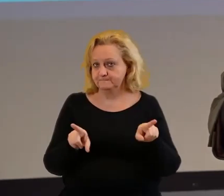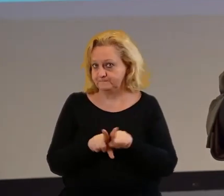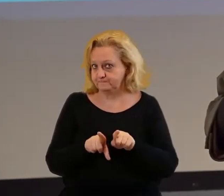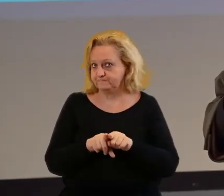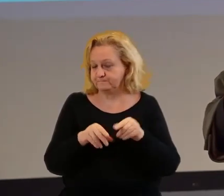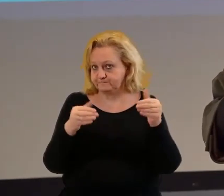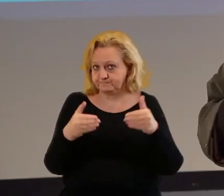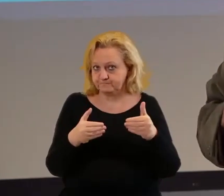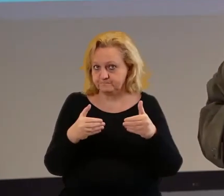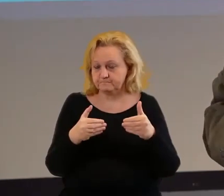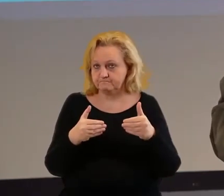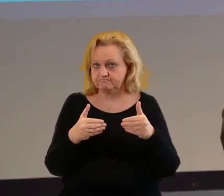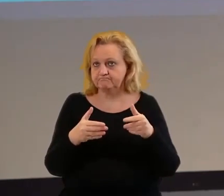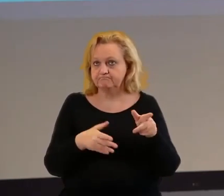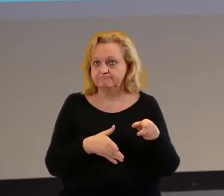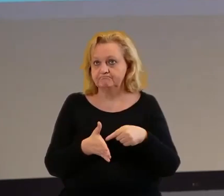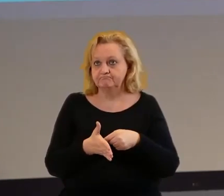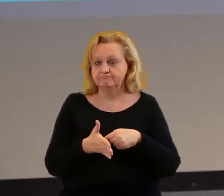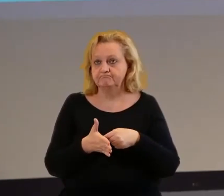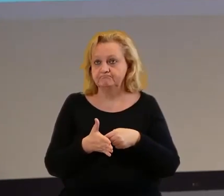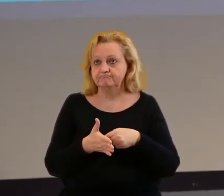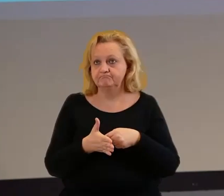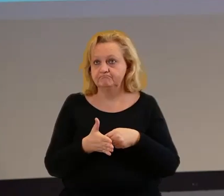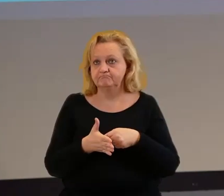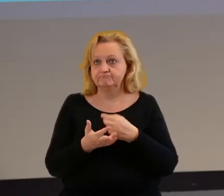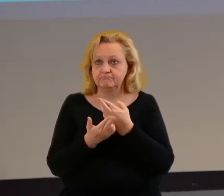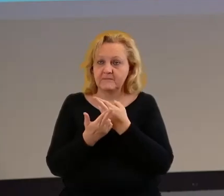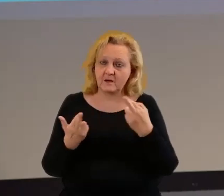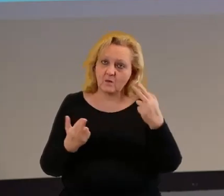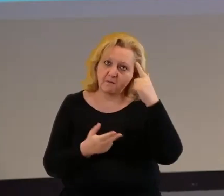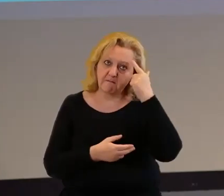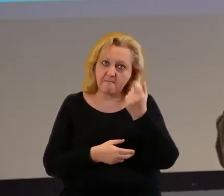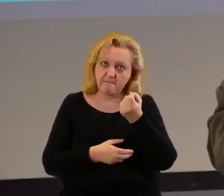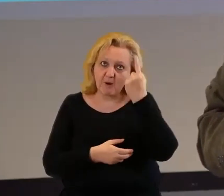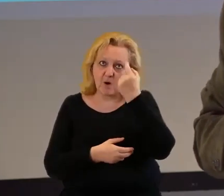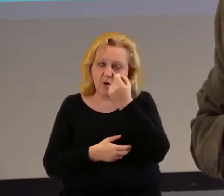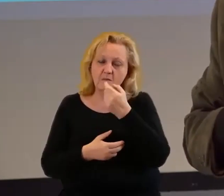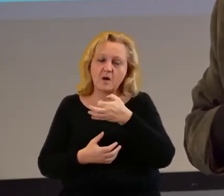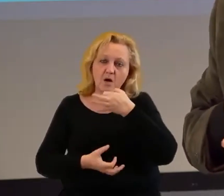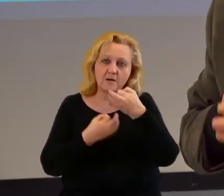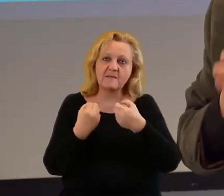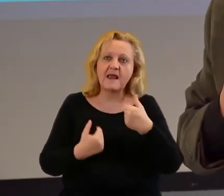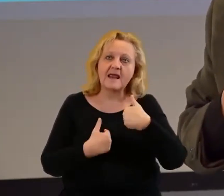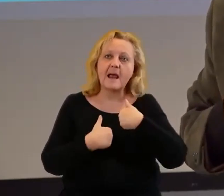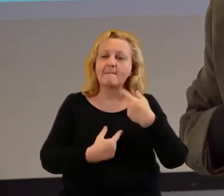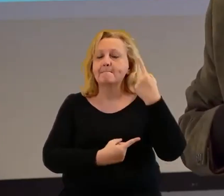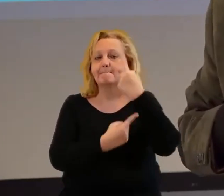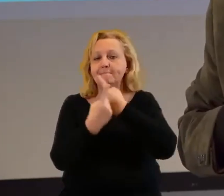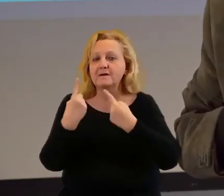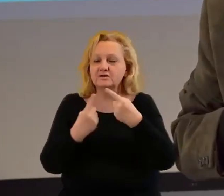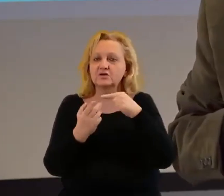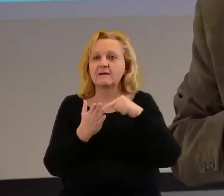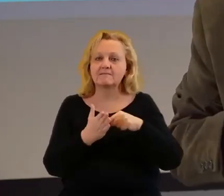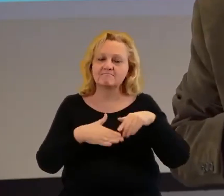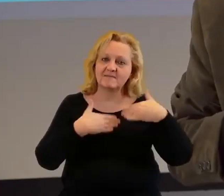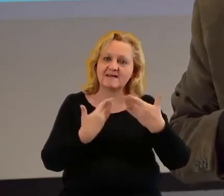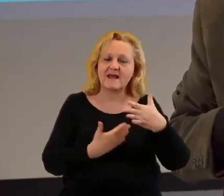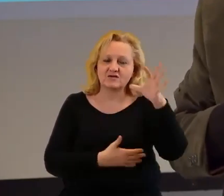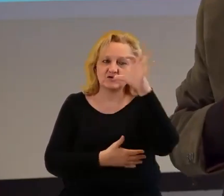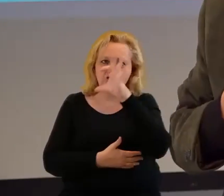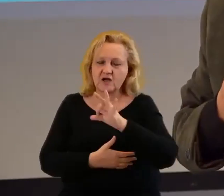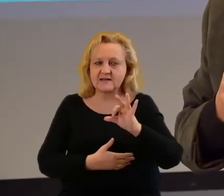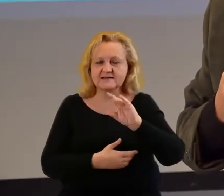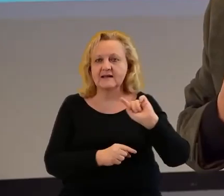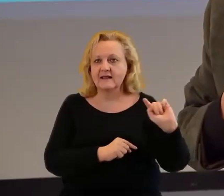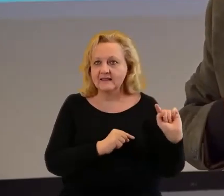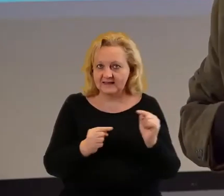mogły się odnieść do różnych koncepcji. Myślę, że damy szansę na dyskusję,